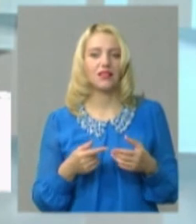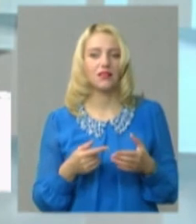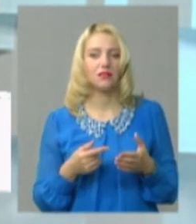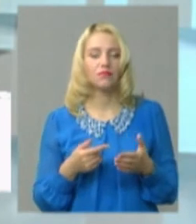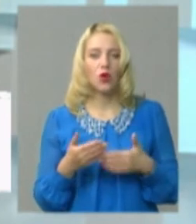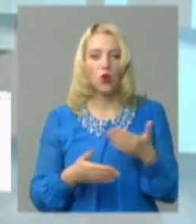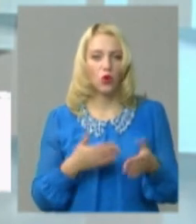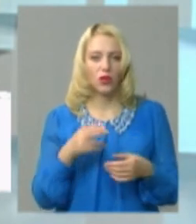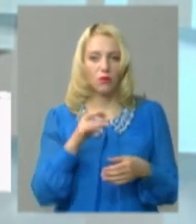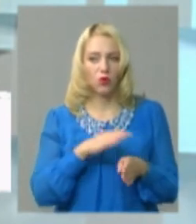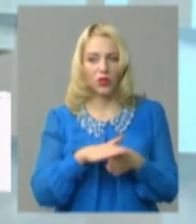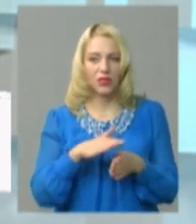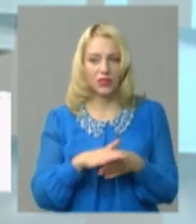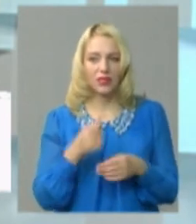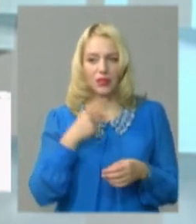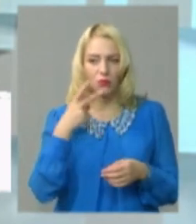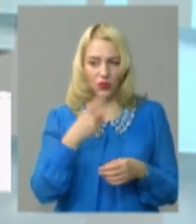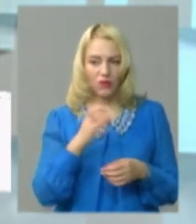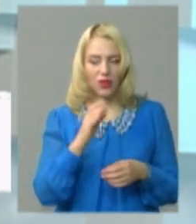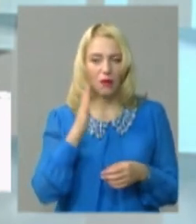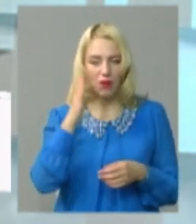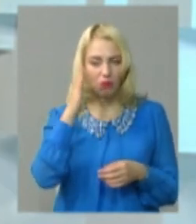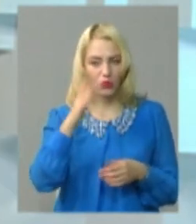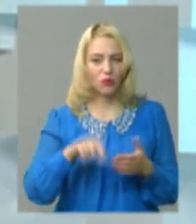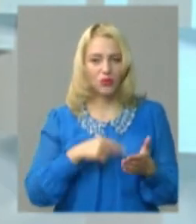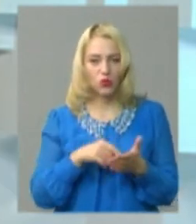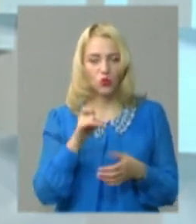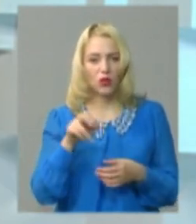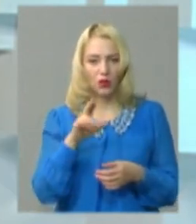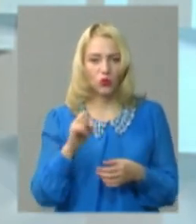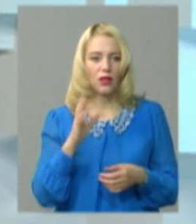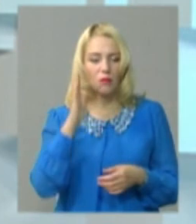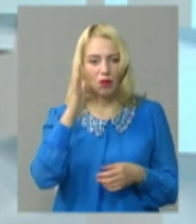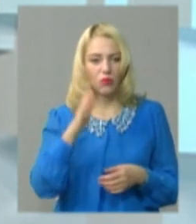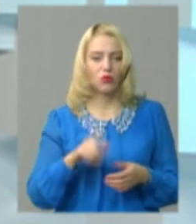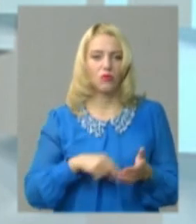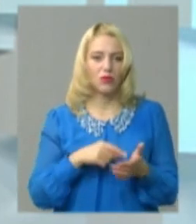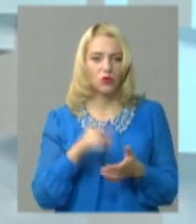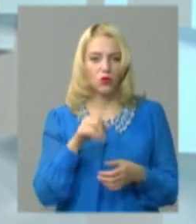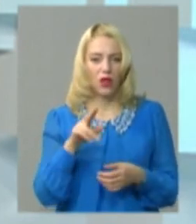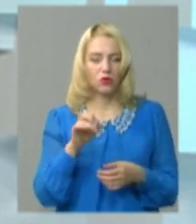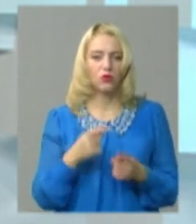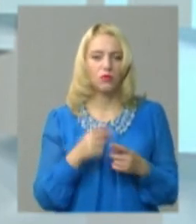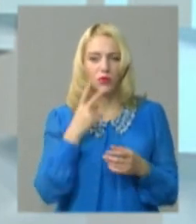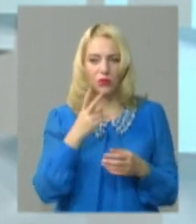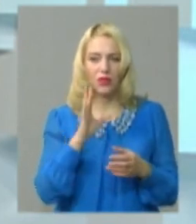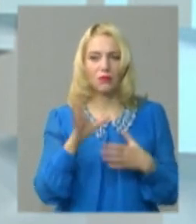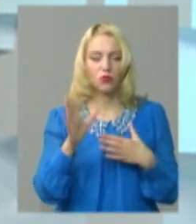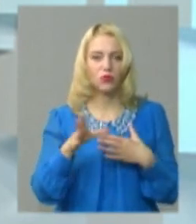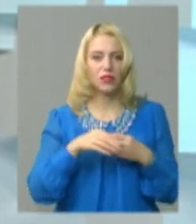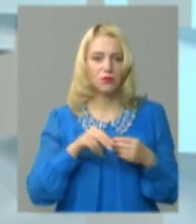реалізації. Ну, подивимось на майбутню міську раду, на майбутню обласну раду, як вони будуть